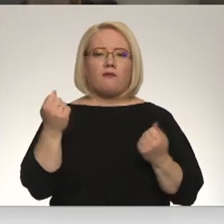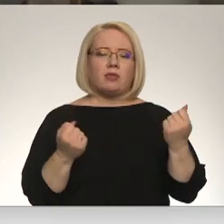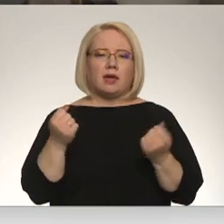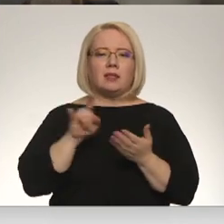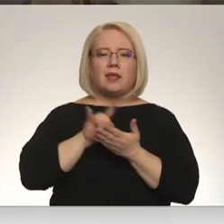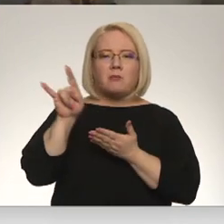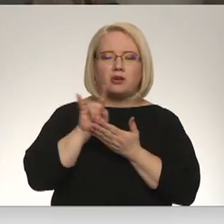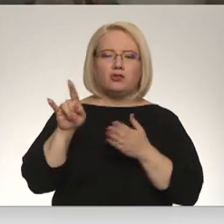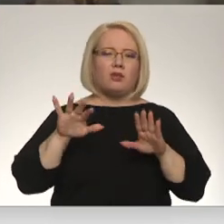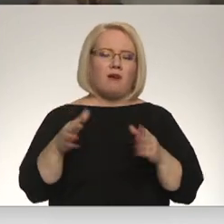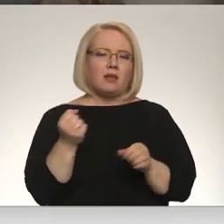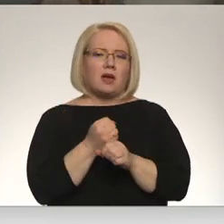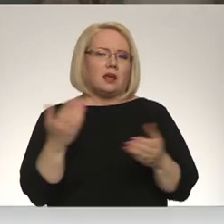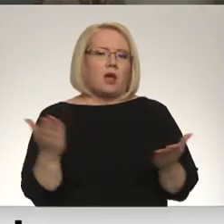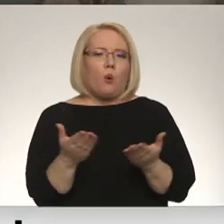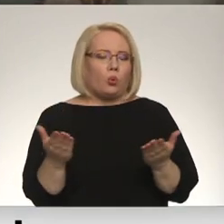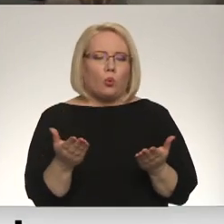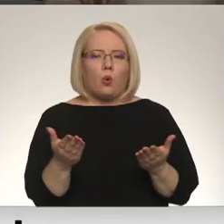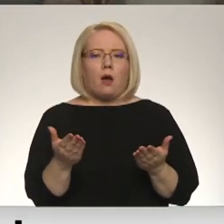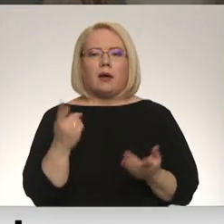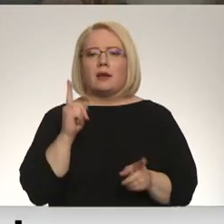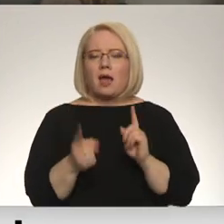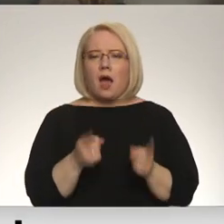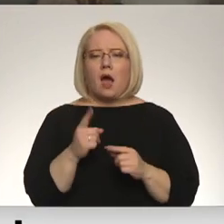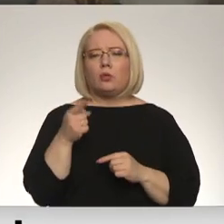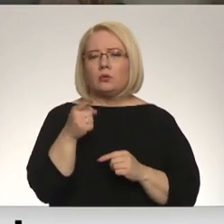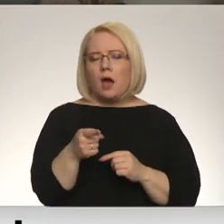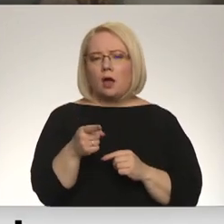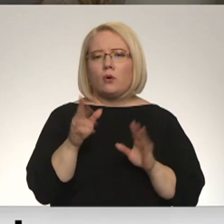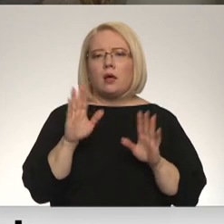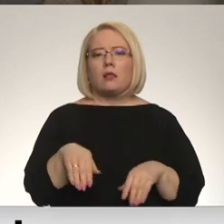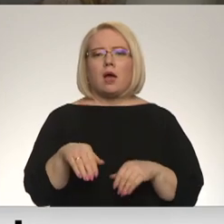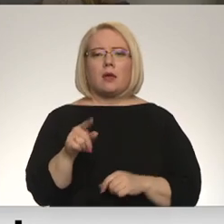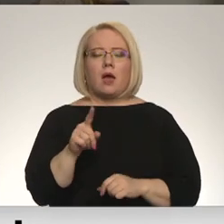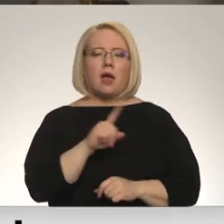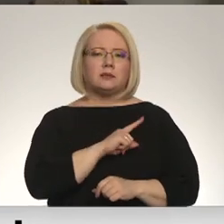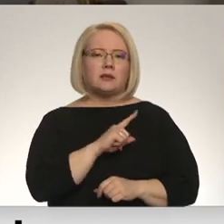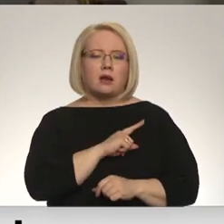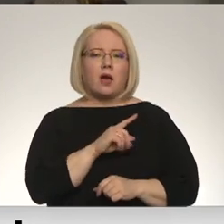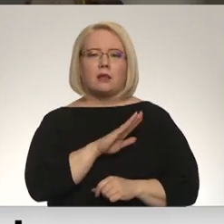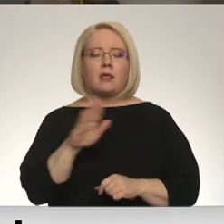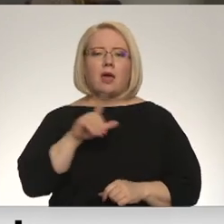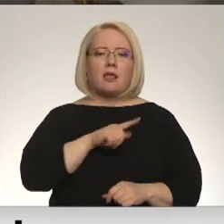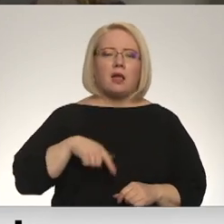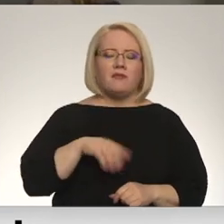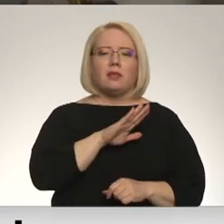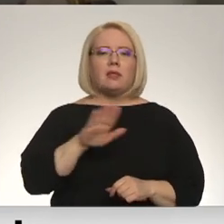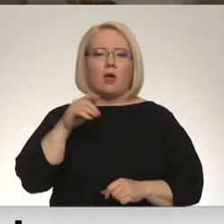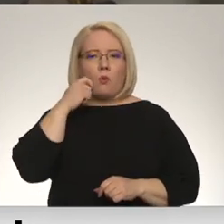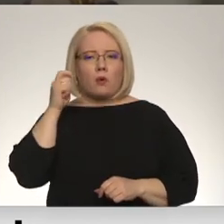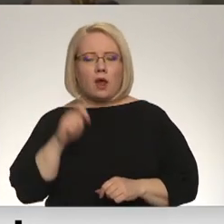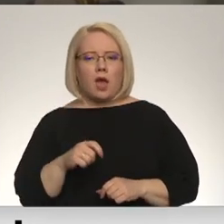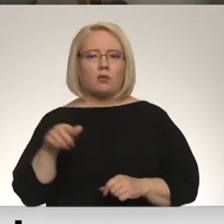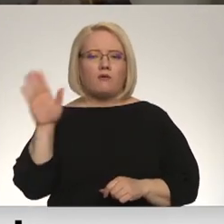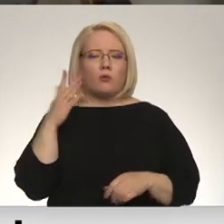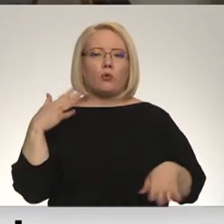darīt kaut ko reāli tādu, lai aizsargātu ne Latviju, ne Ukraini, ne kādu citu valstu,